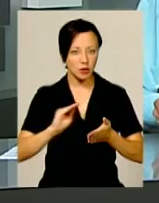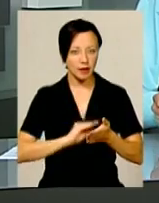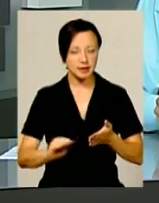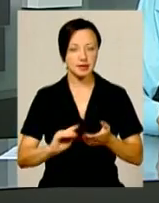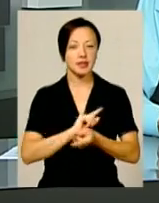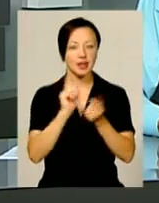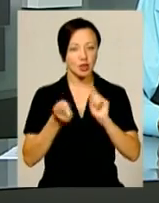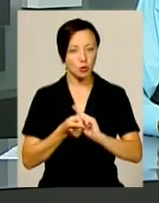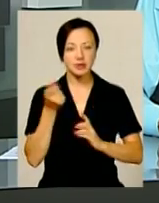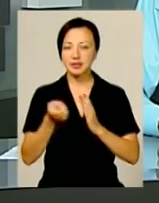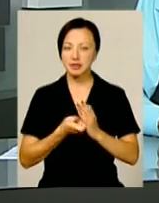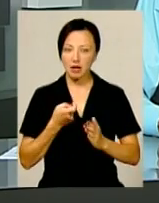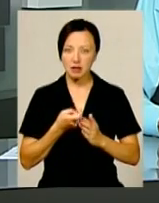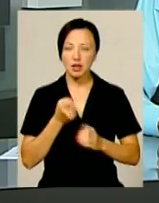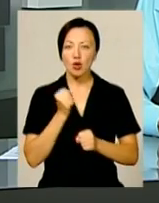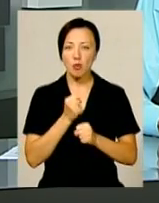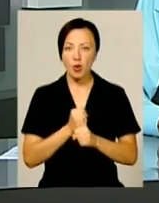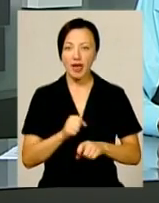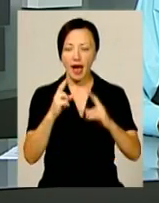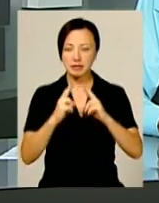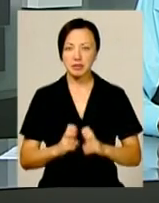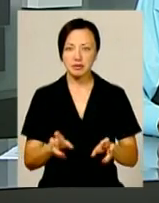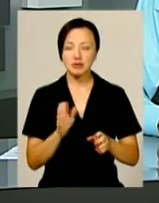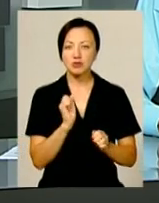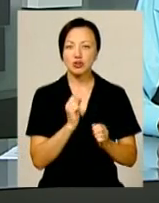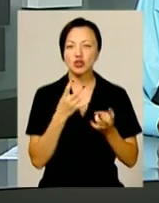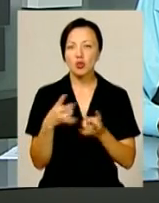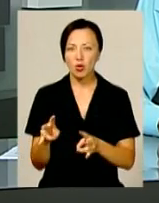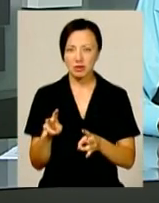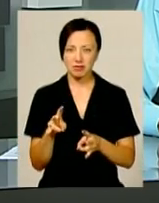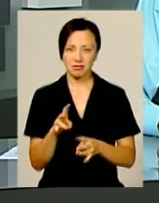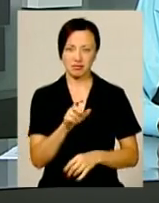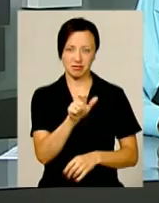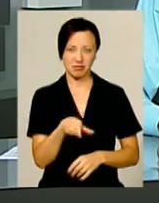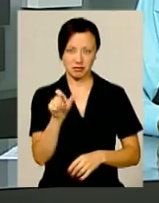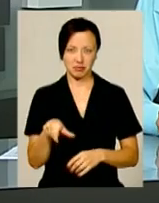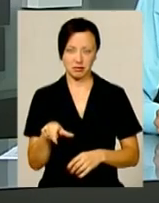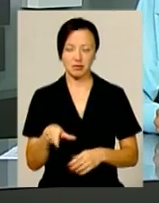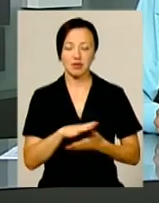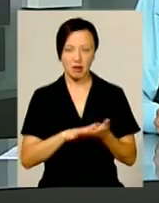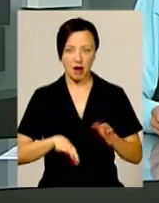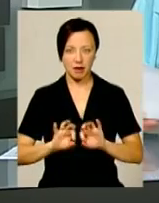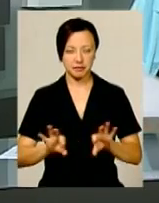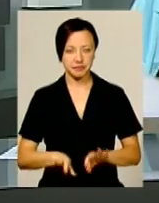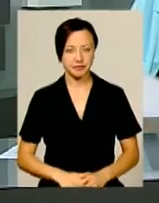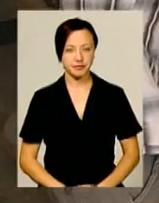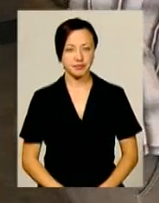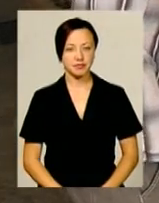натомість дізналися. Роботі експедиції раз у раз шкодять недоброзичливці. Подробиці далі у сюжеті.